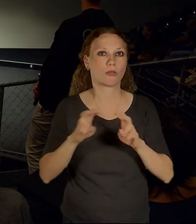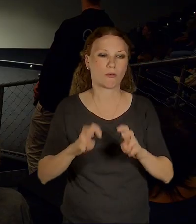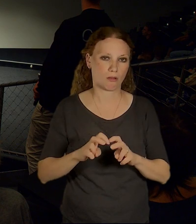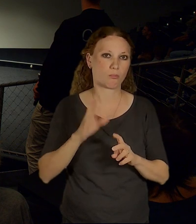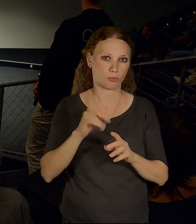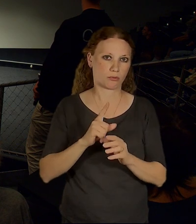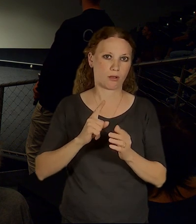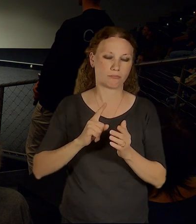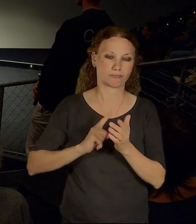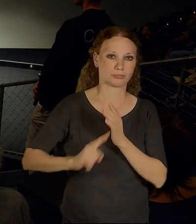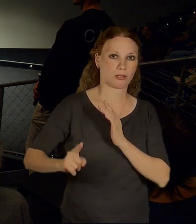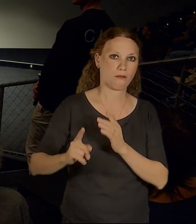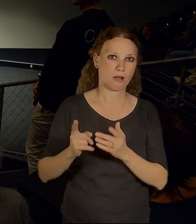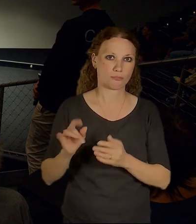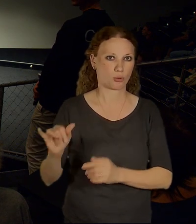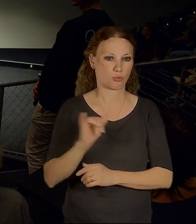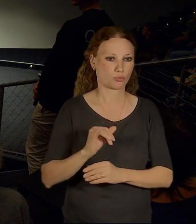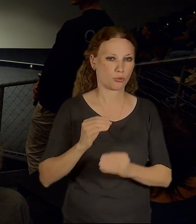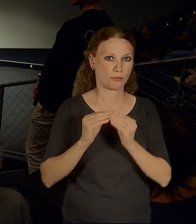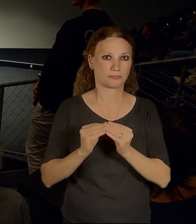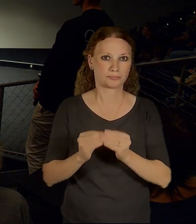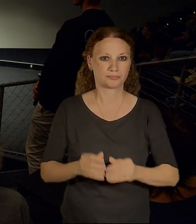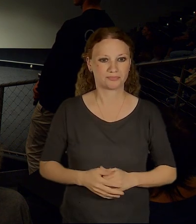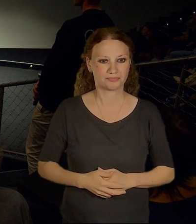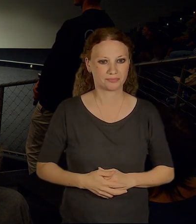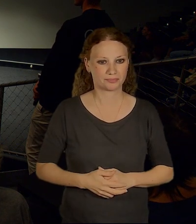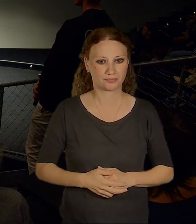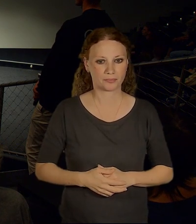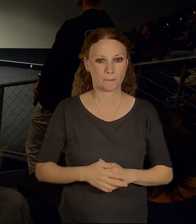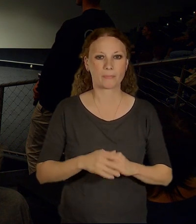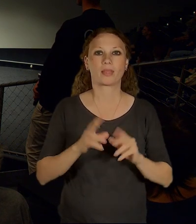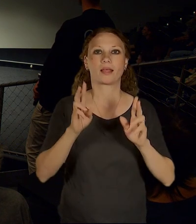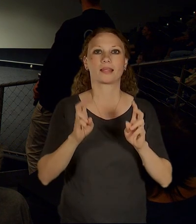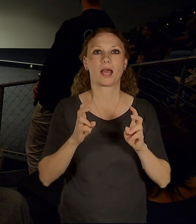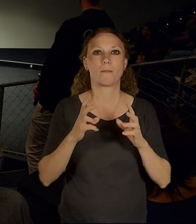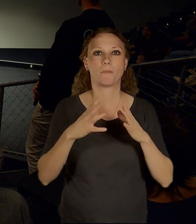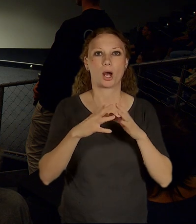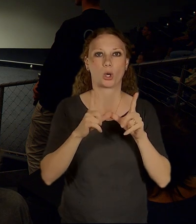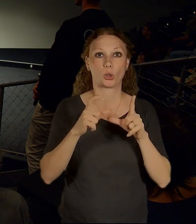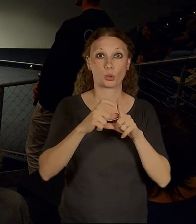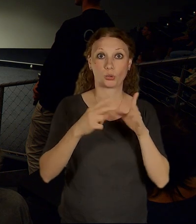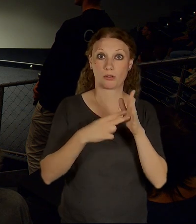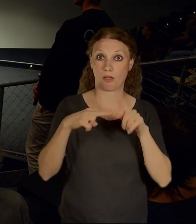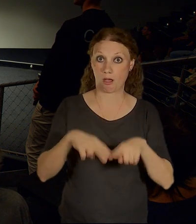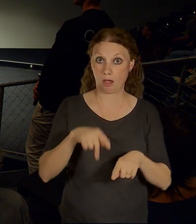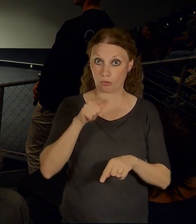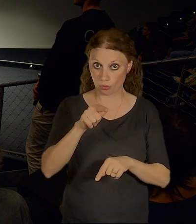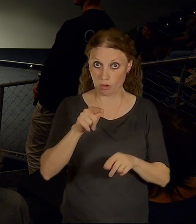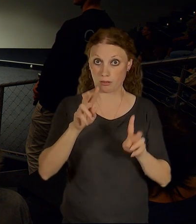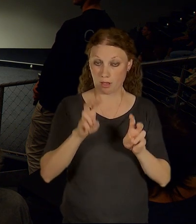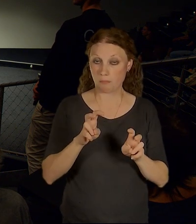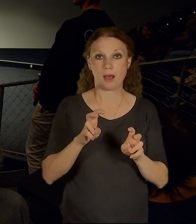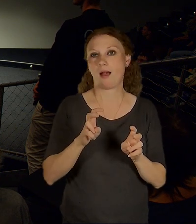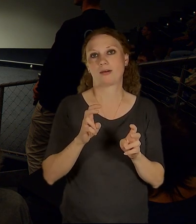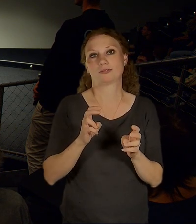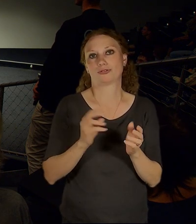Já asi k té rudný, jenom zkusím říct, tuhle myšlenku jsme zatím neměli. Můžeme se